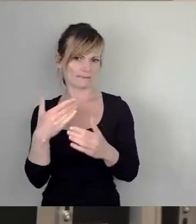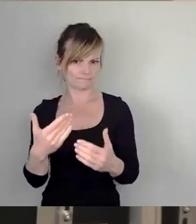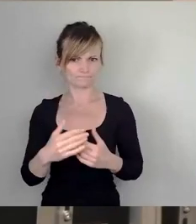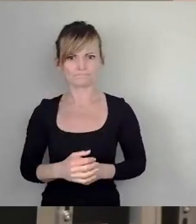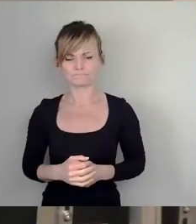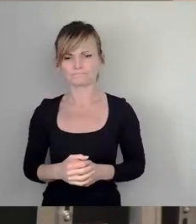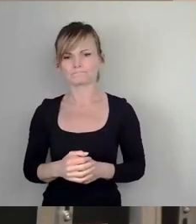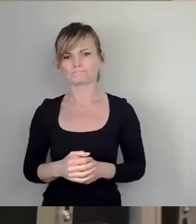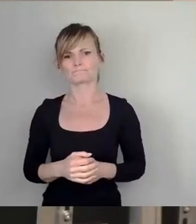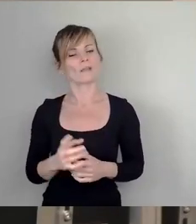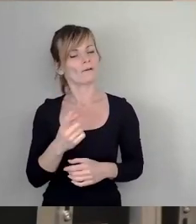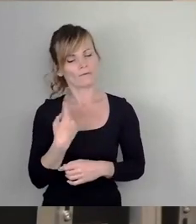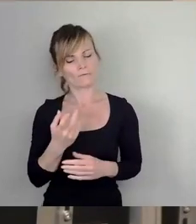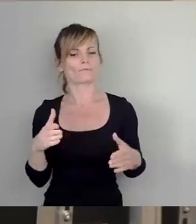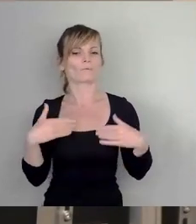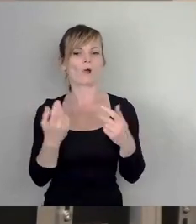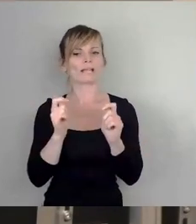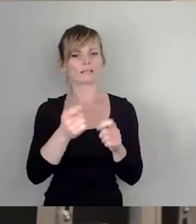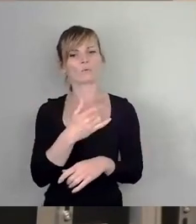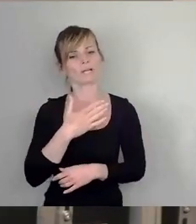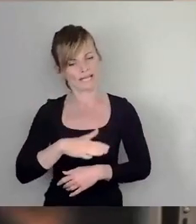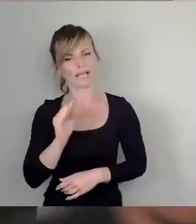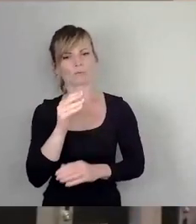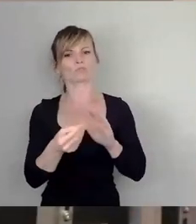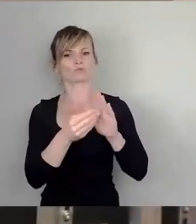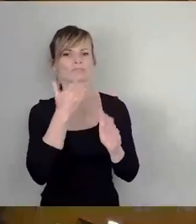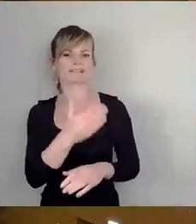wir freuen uns über den Antrag und werden ihn auch sehr gerne unterstützen. Danke.